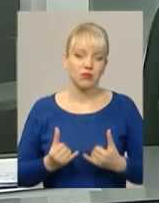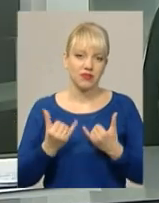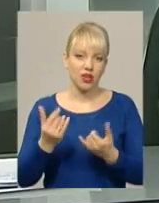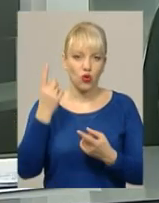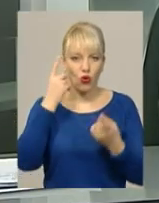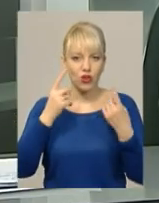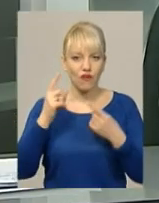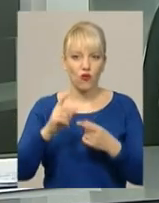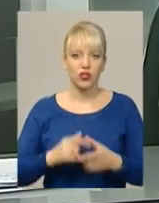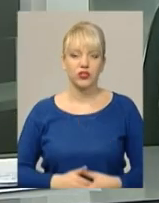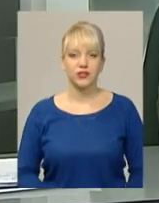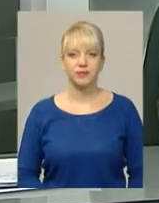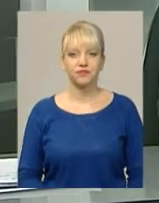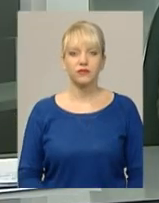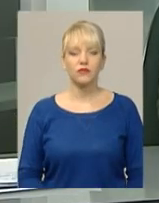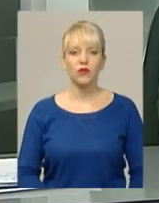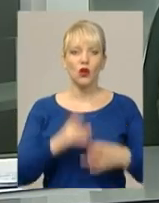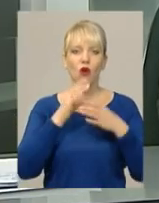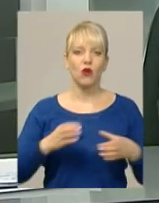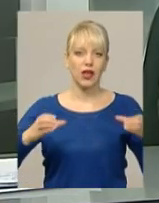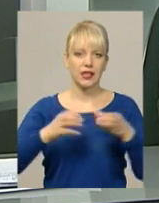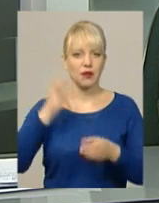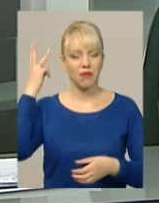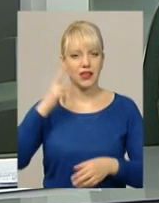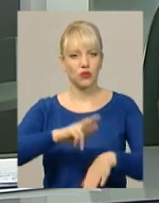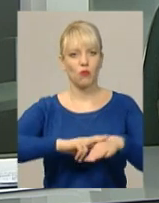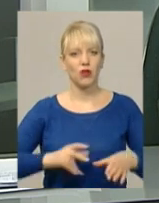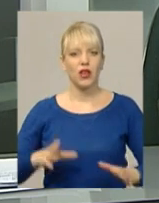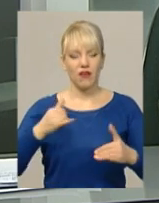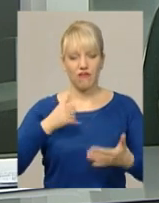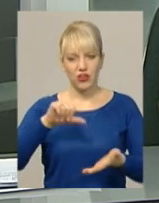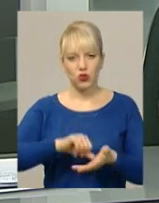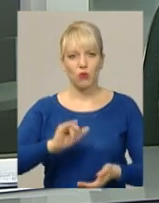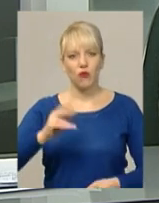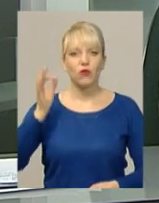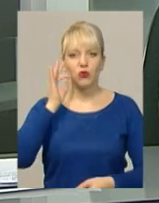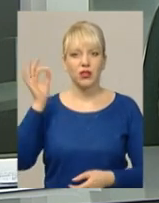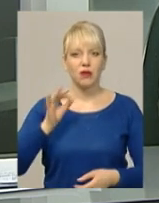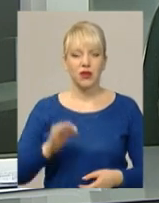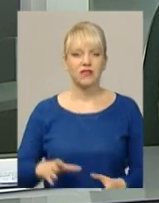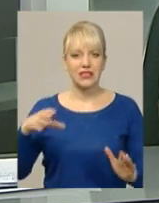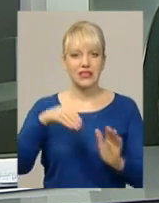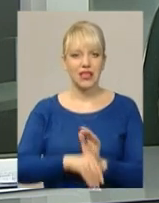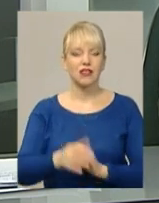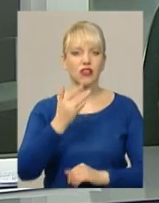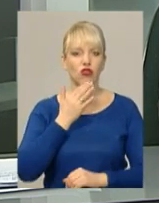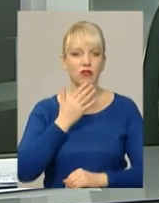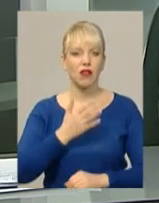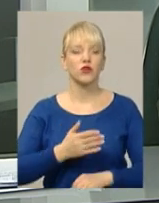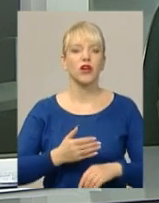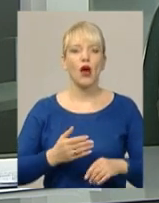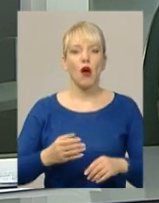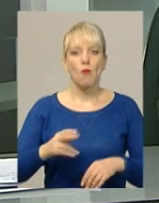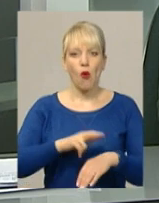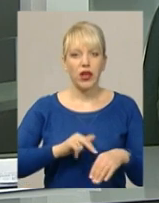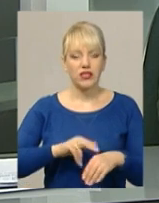Оркестр Хмельницької поліції виступив у Німеччині в складі Об'єднаного оркестру Національної поліції України. Колектив став